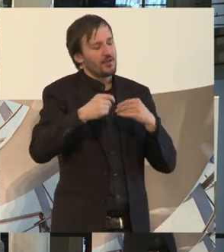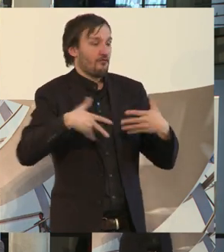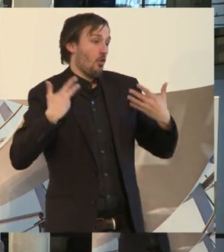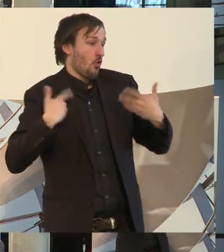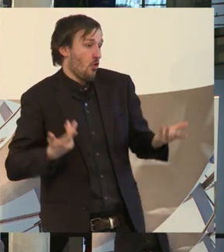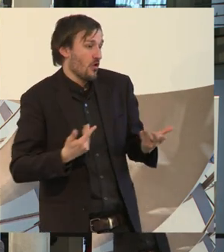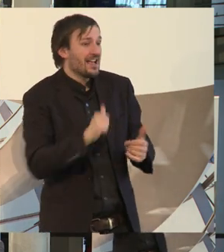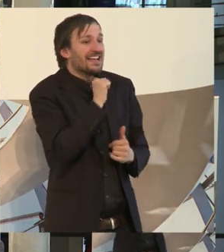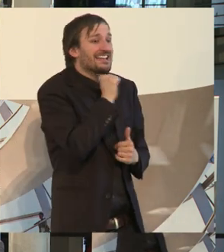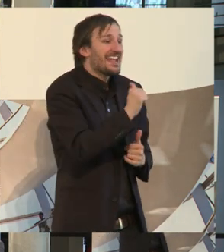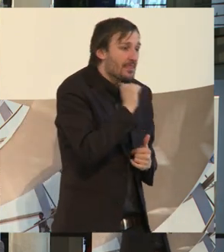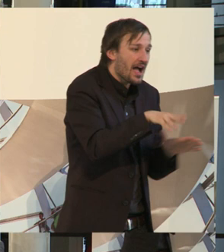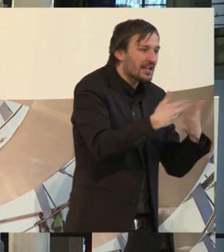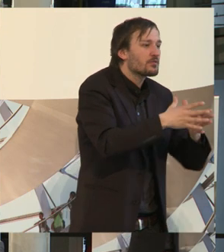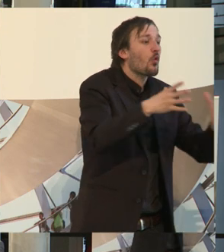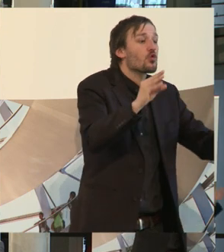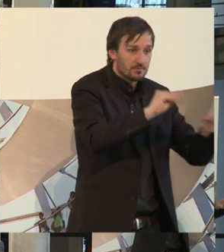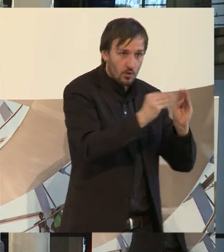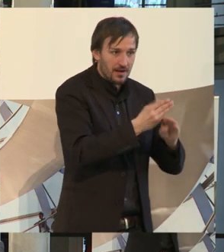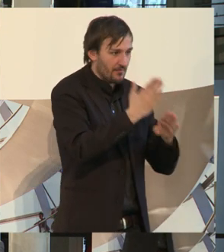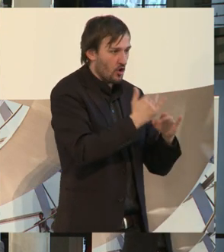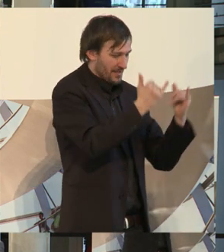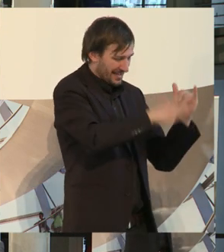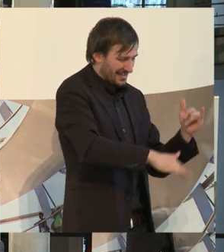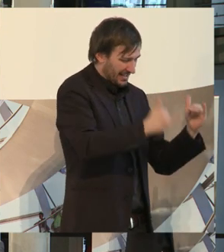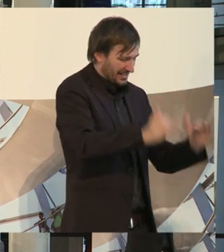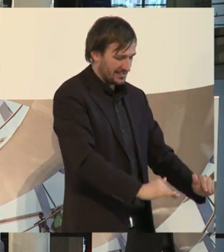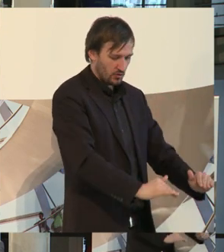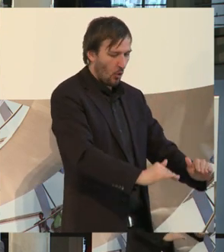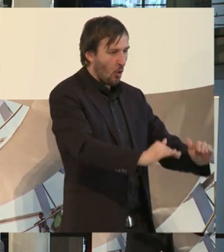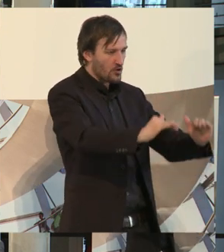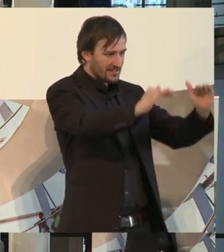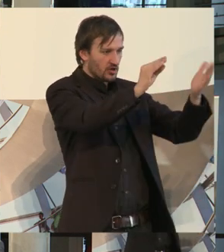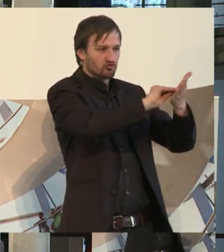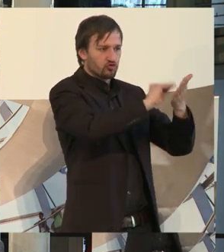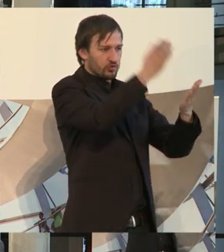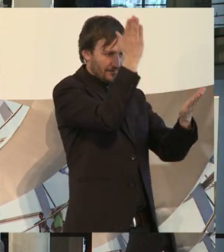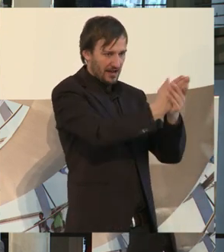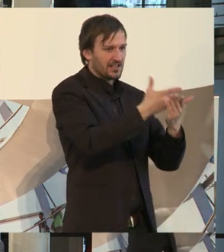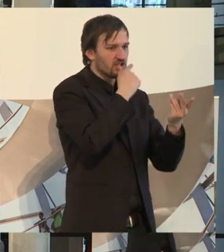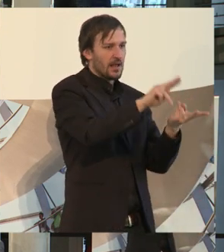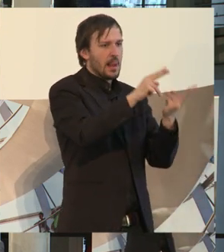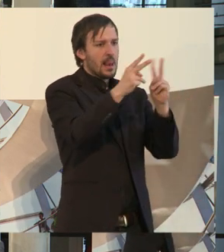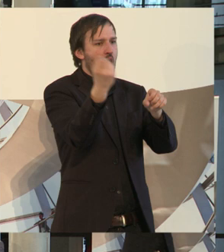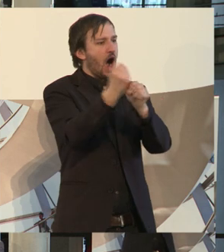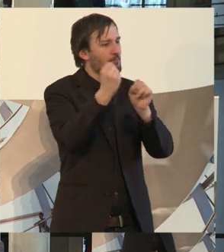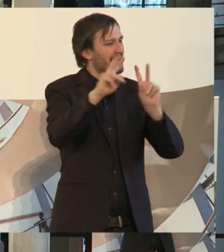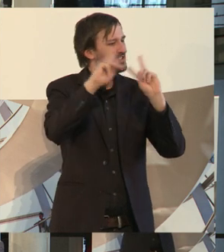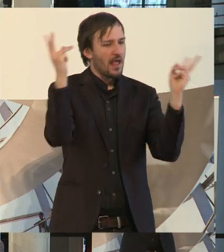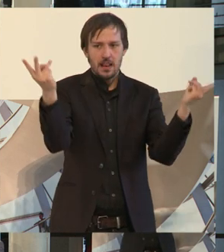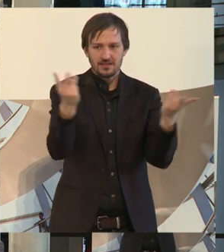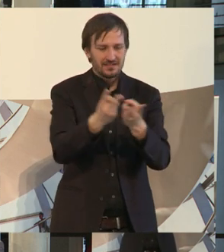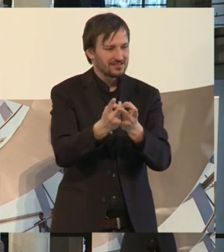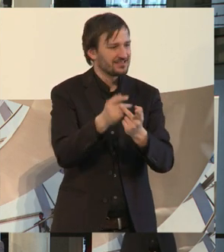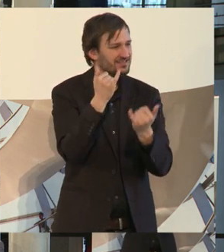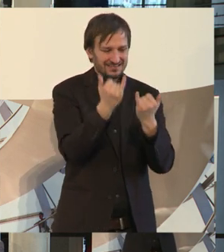riesiges Problem, weil diese Kinder jetzt groß werden und von den Schulen in die Arbeitswelt drängen. Und wir schaffen,